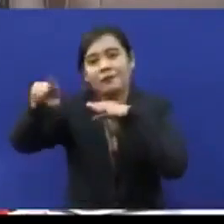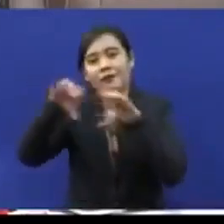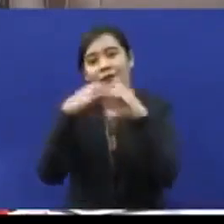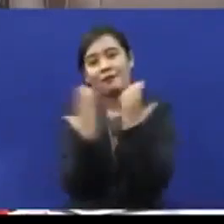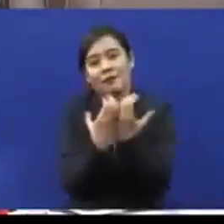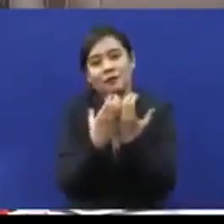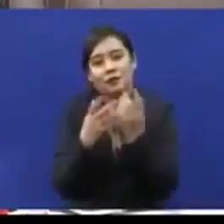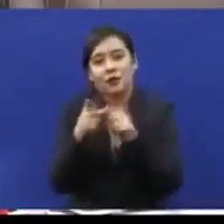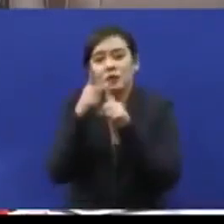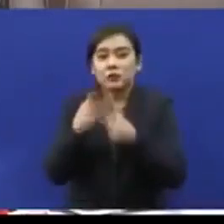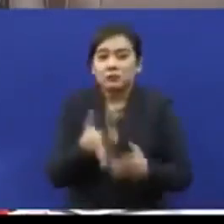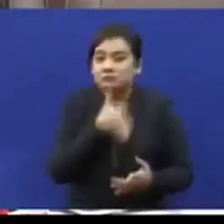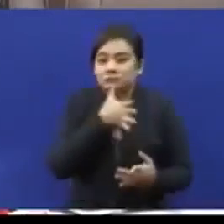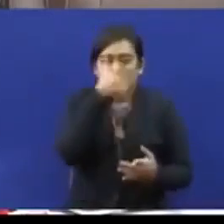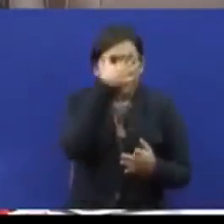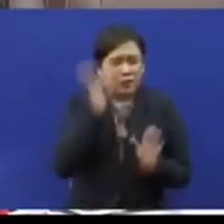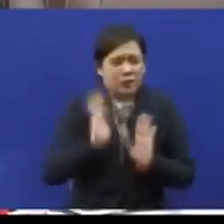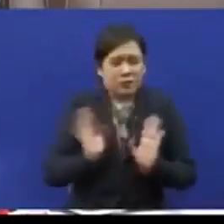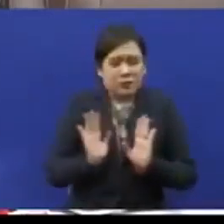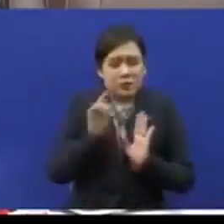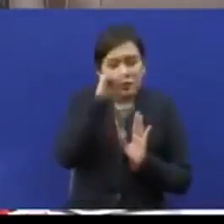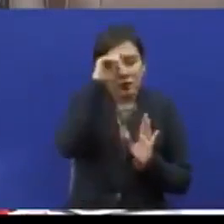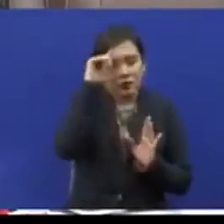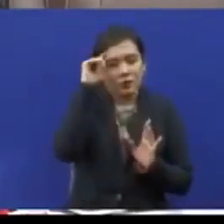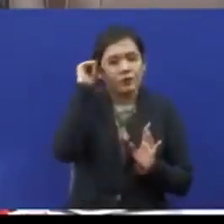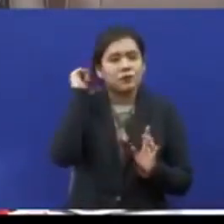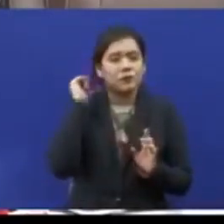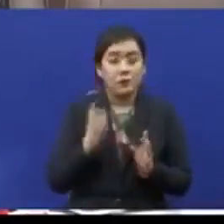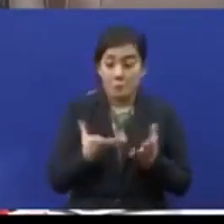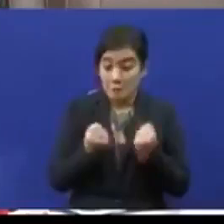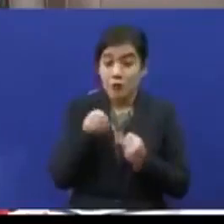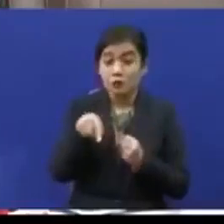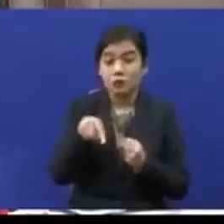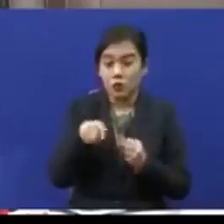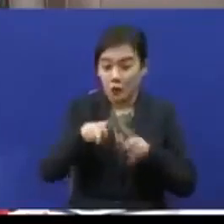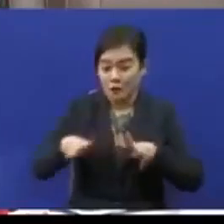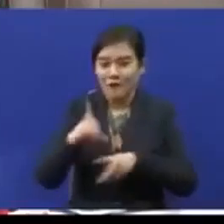Ibu bapa tak mahu nak Daniel juga